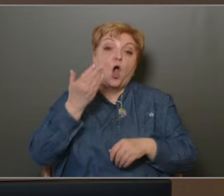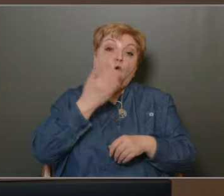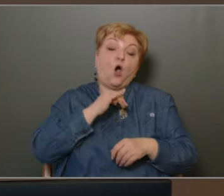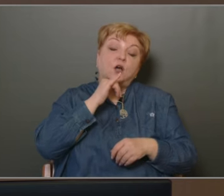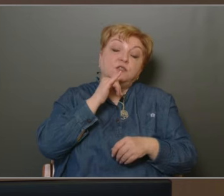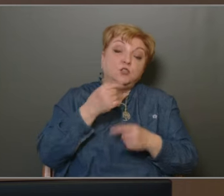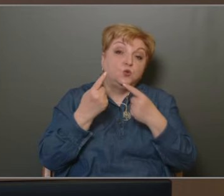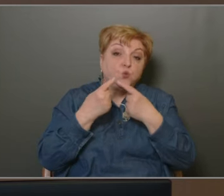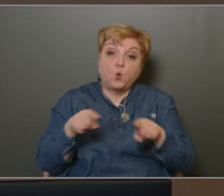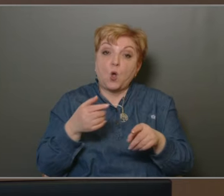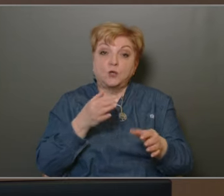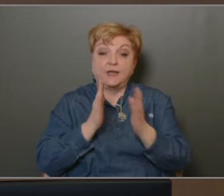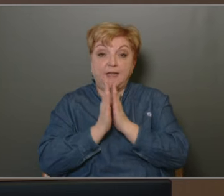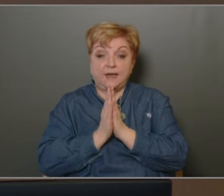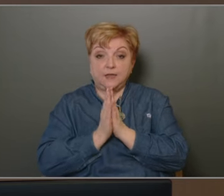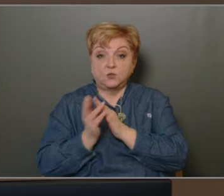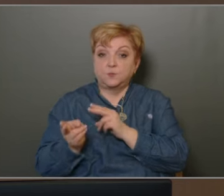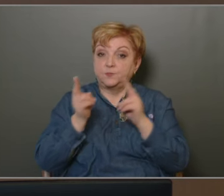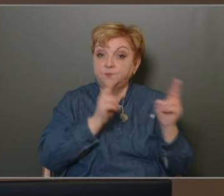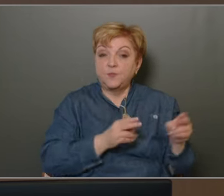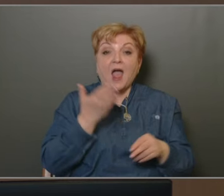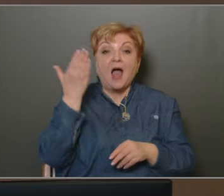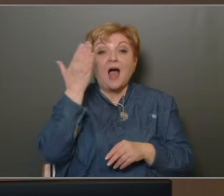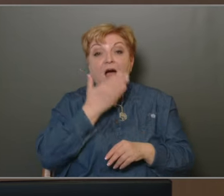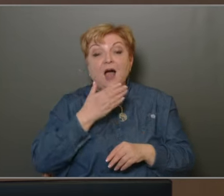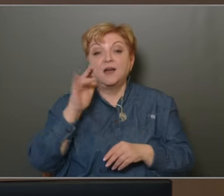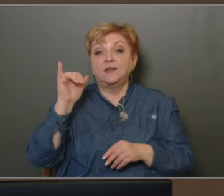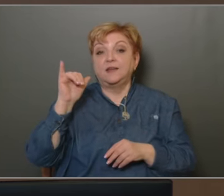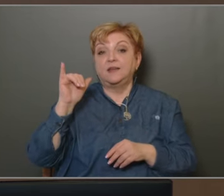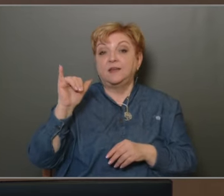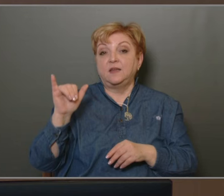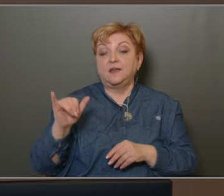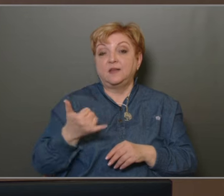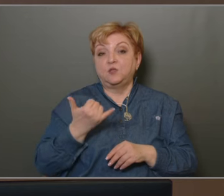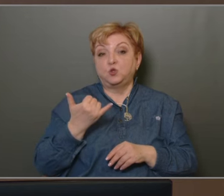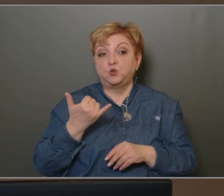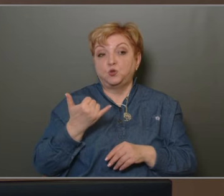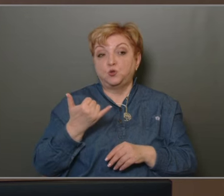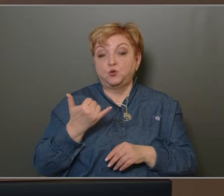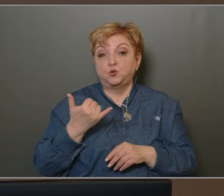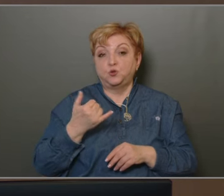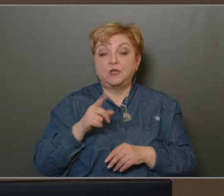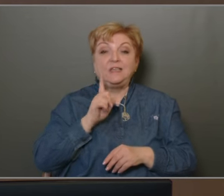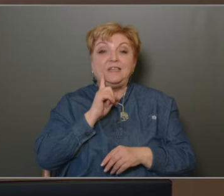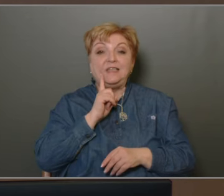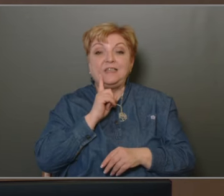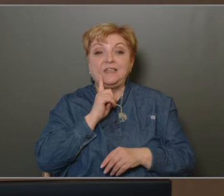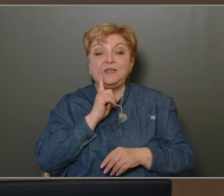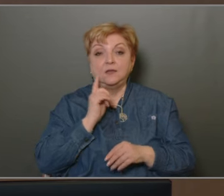valakinek külön kérése, utána a H és a I